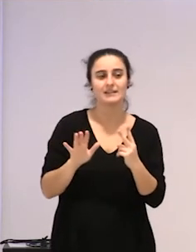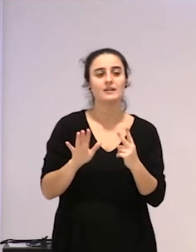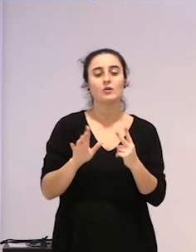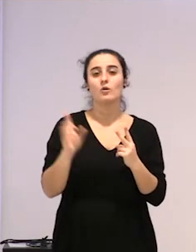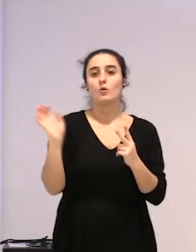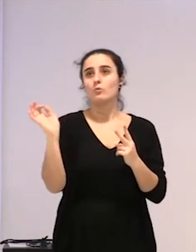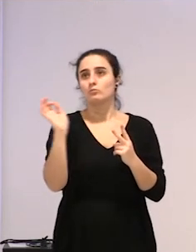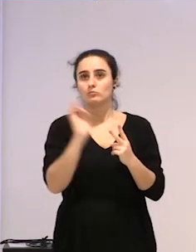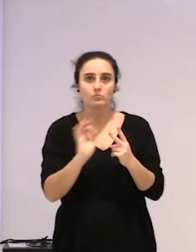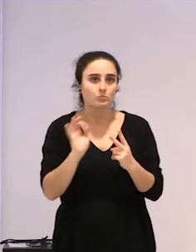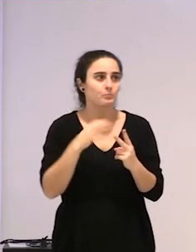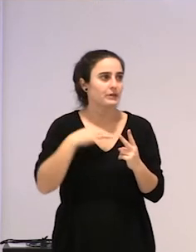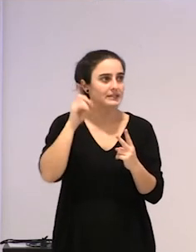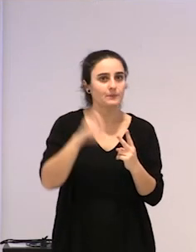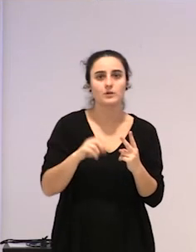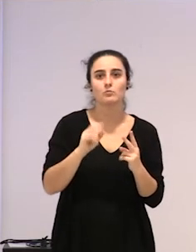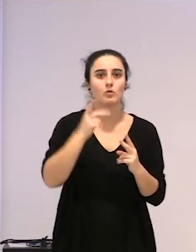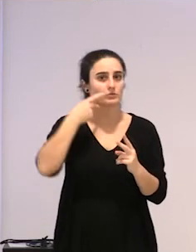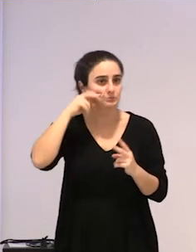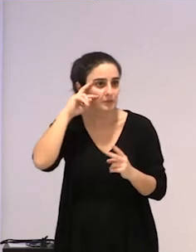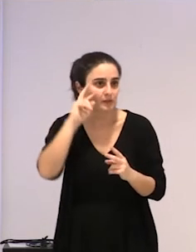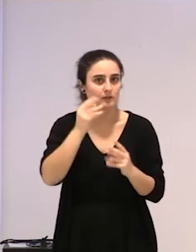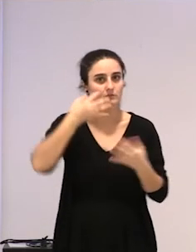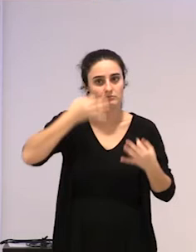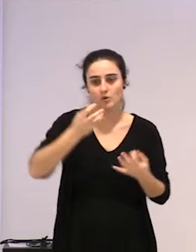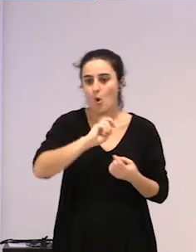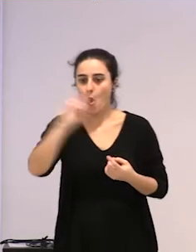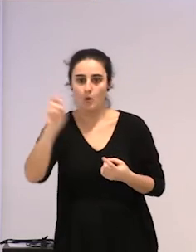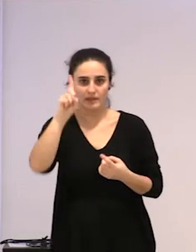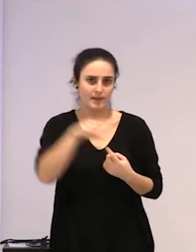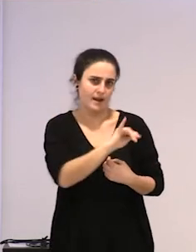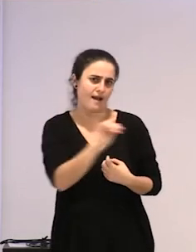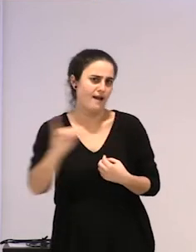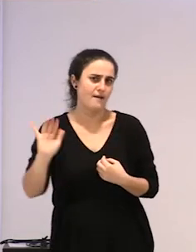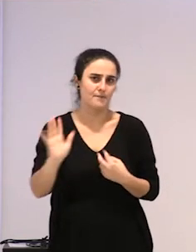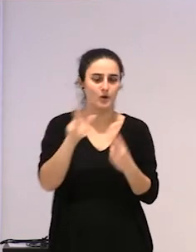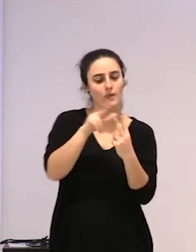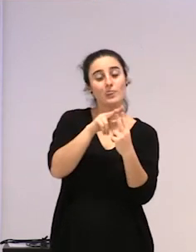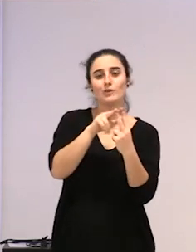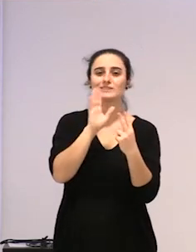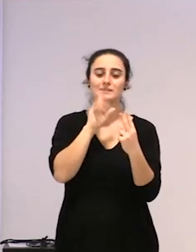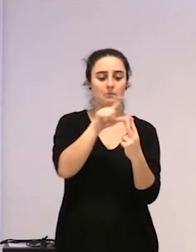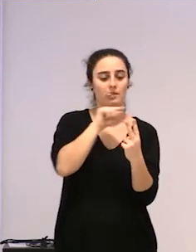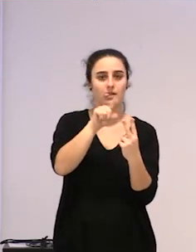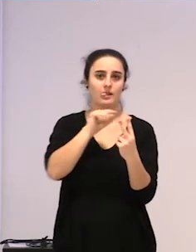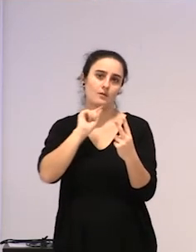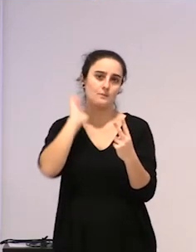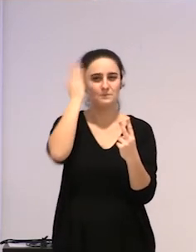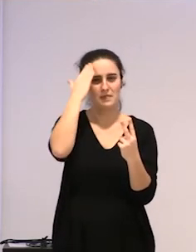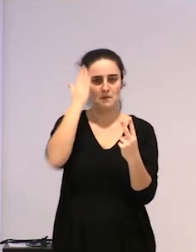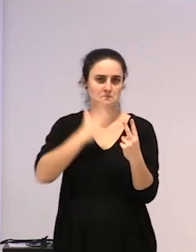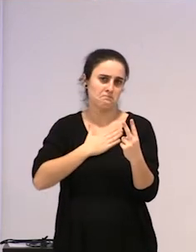ba, erdian beste bizipen batzuk, eta beste realitate batzuk ez daudenik, baina, bueno, nola baitauek, bi hauek esan guratxuenak